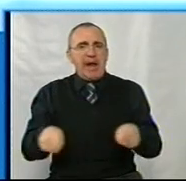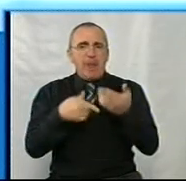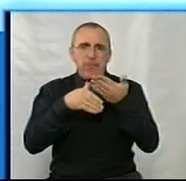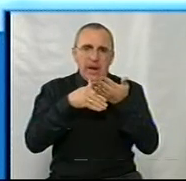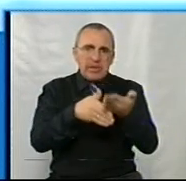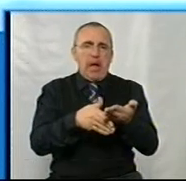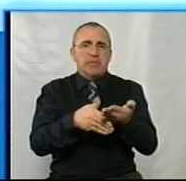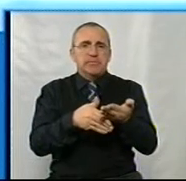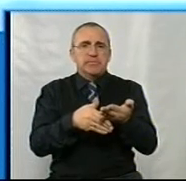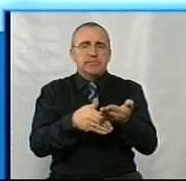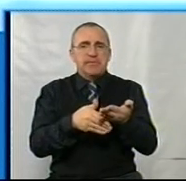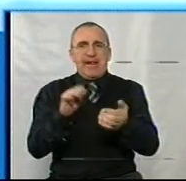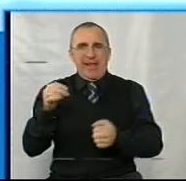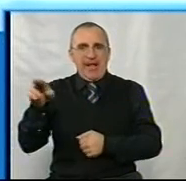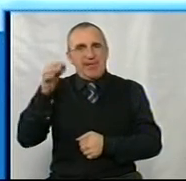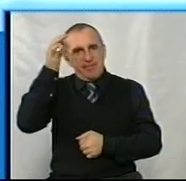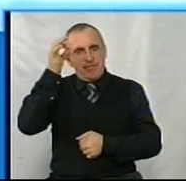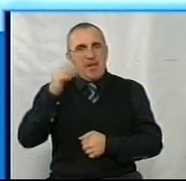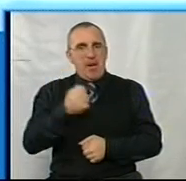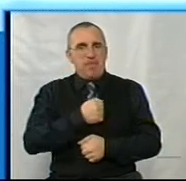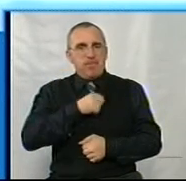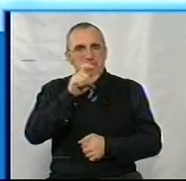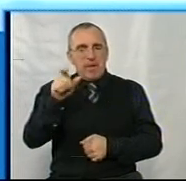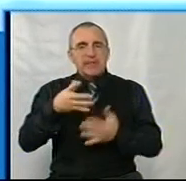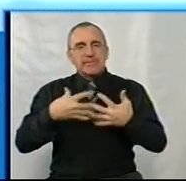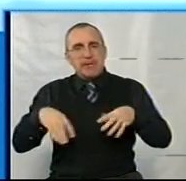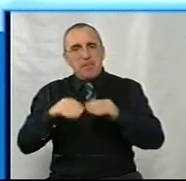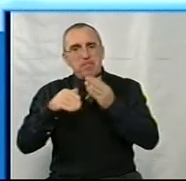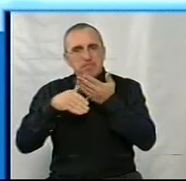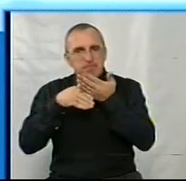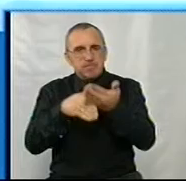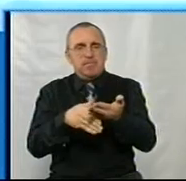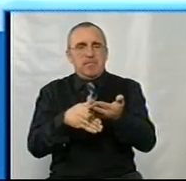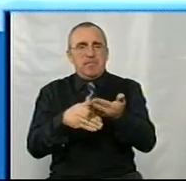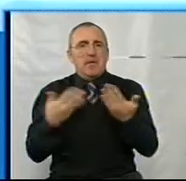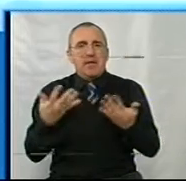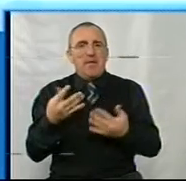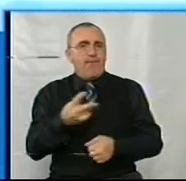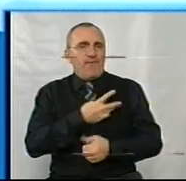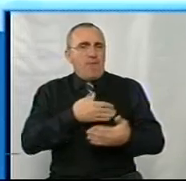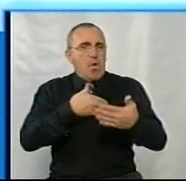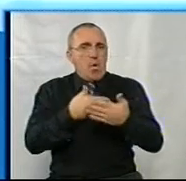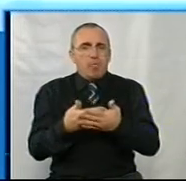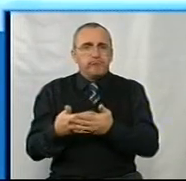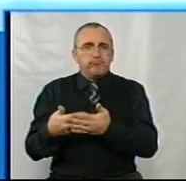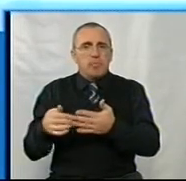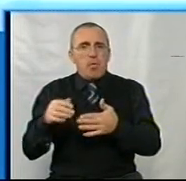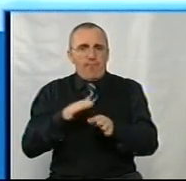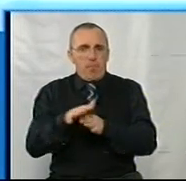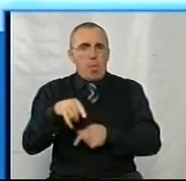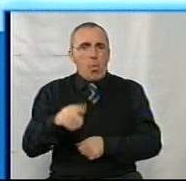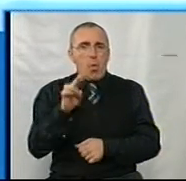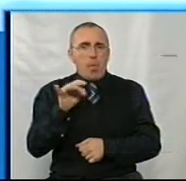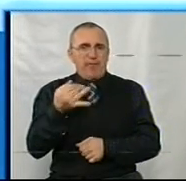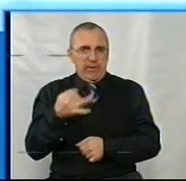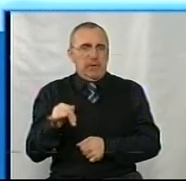згадувала, допомога бійцям і родинам загиблих в АТО. Це вже таке волонтерство, яке відбувається тут, у Кропивницькому, і